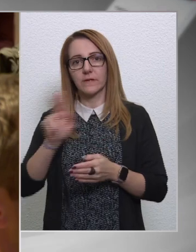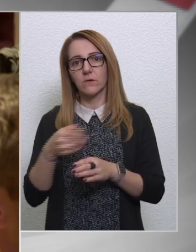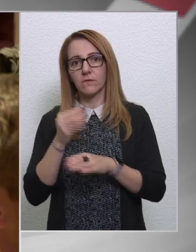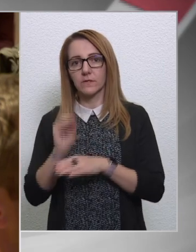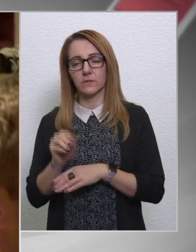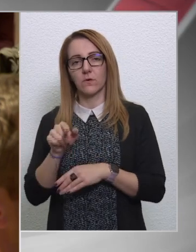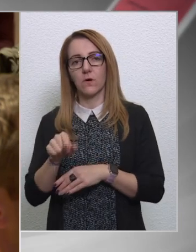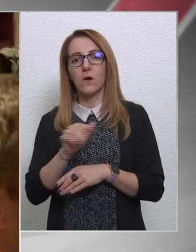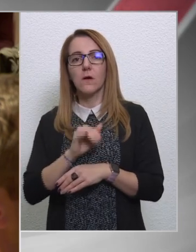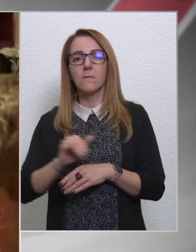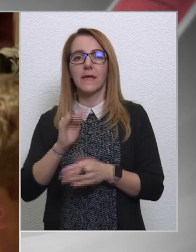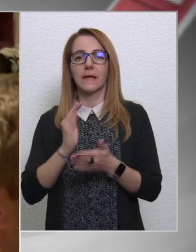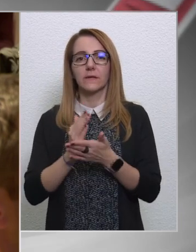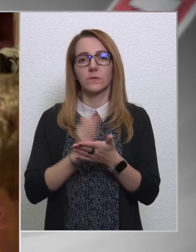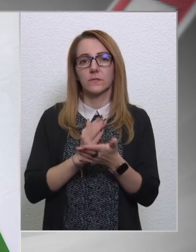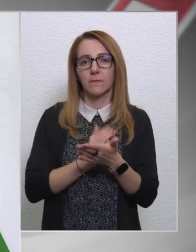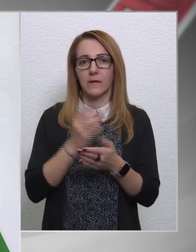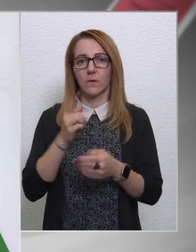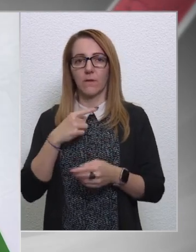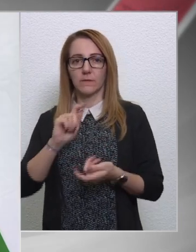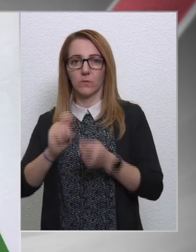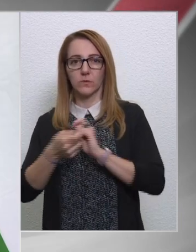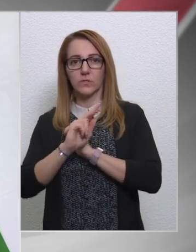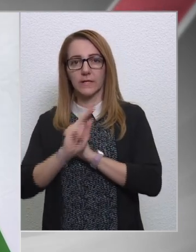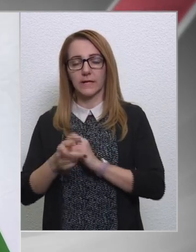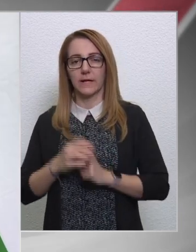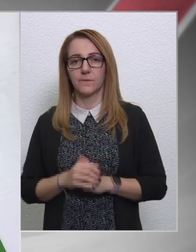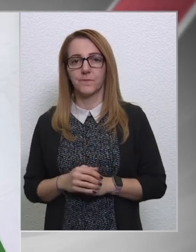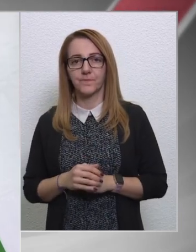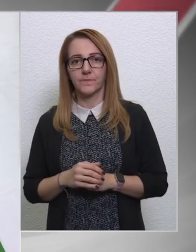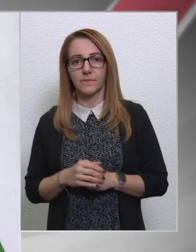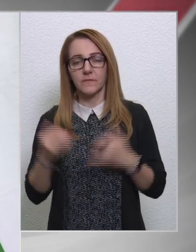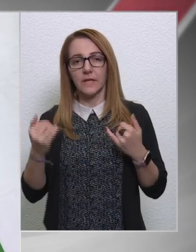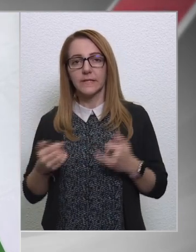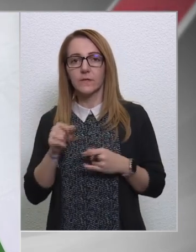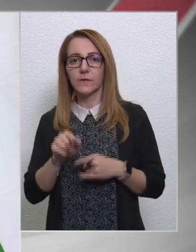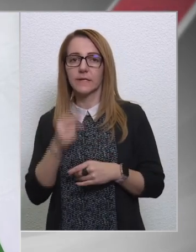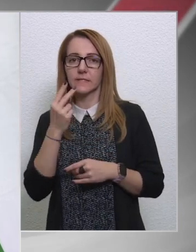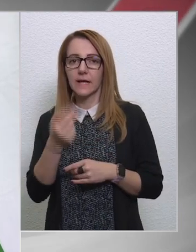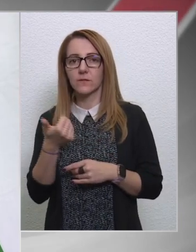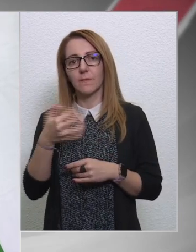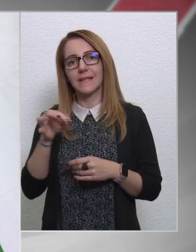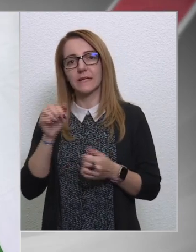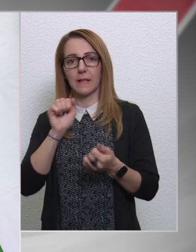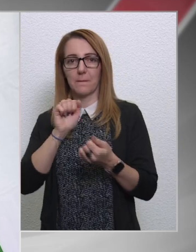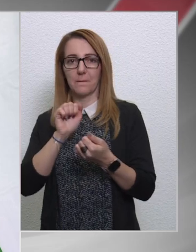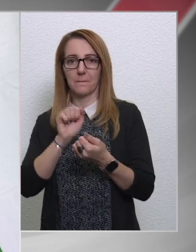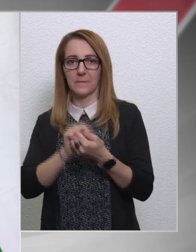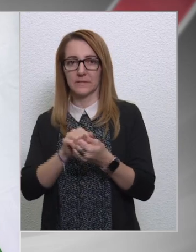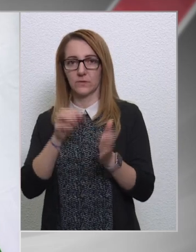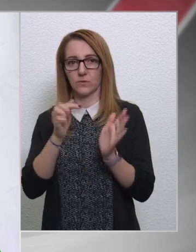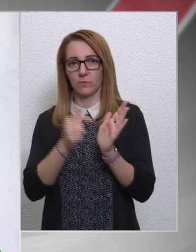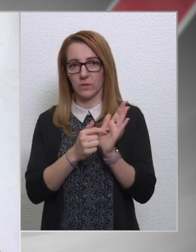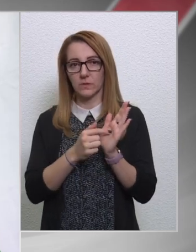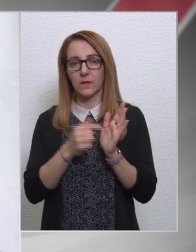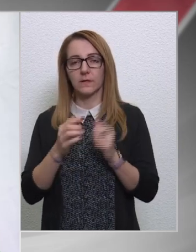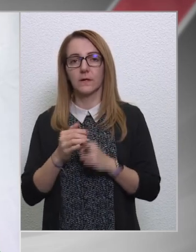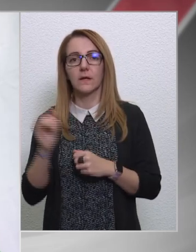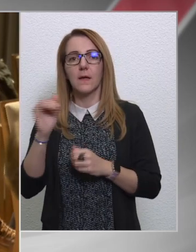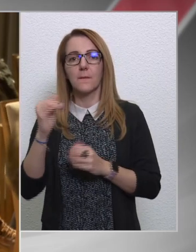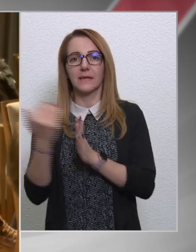Melyet ezek a jogszabályok, amiket módosítani kell? Én egyenőre ezt álltom az egyetlen biztos pontnak. Tehát